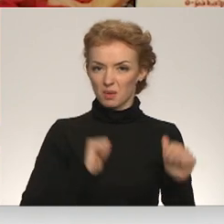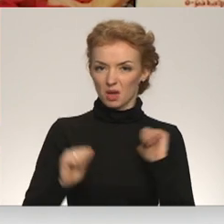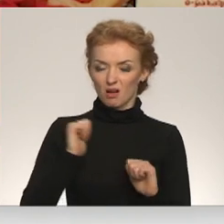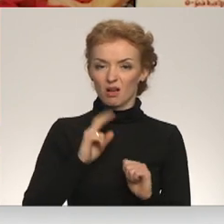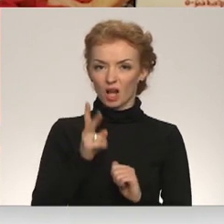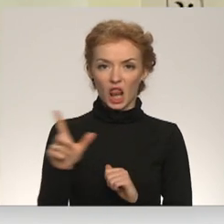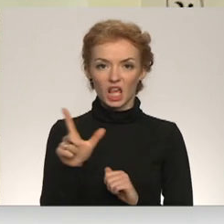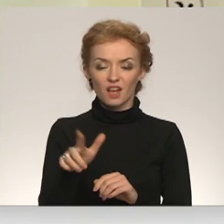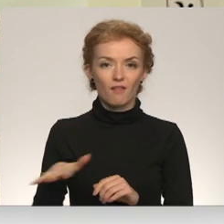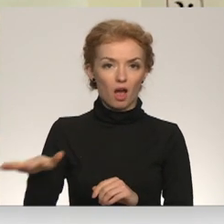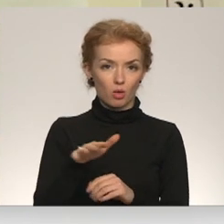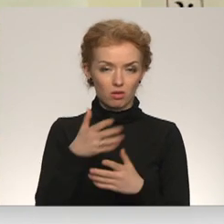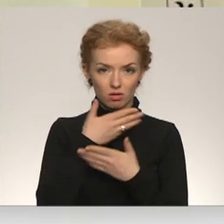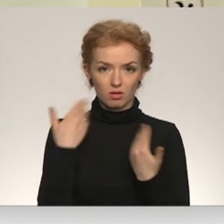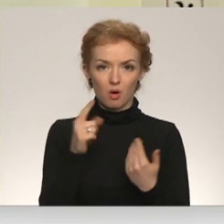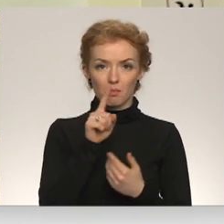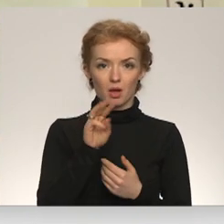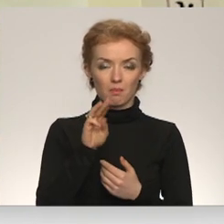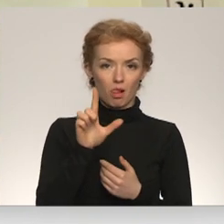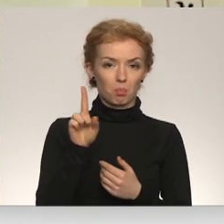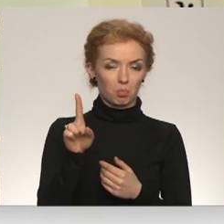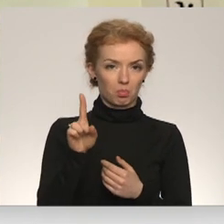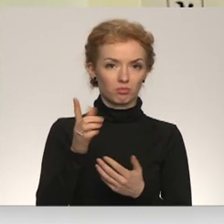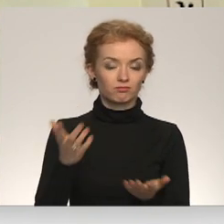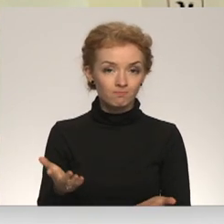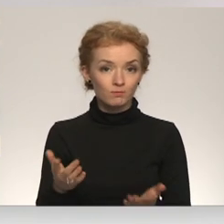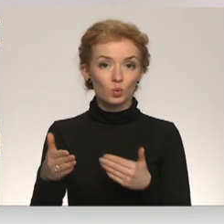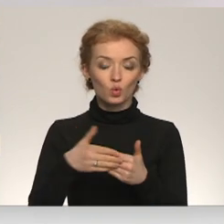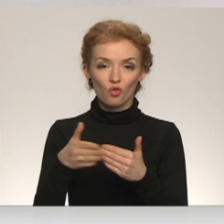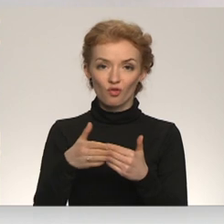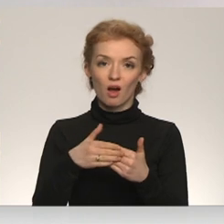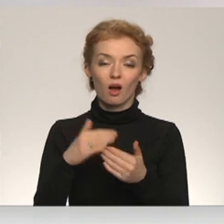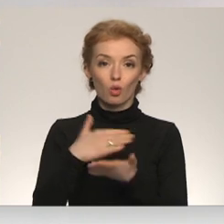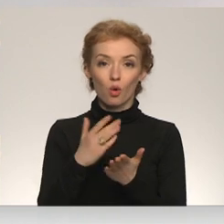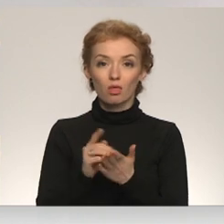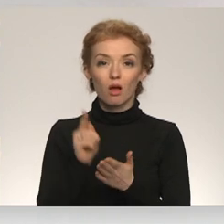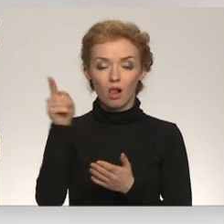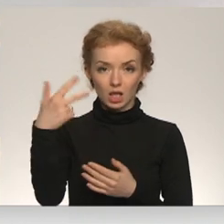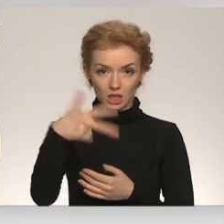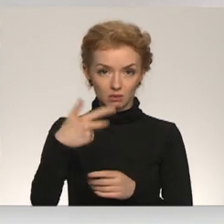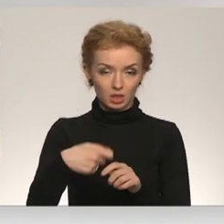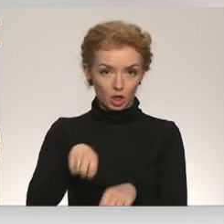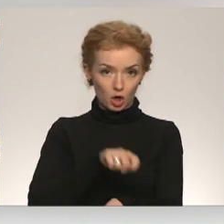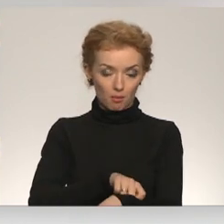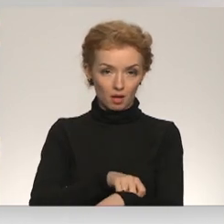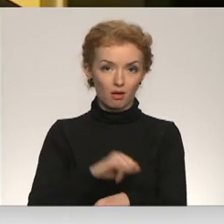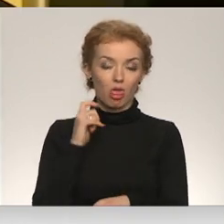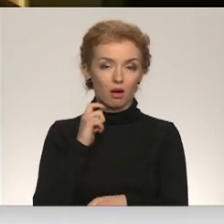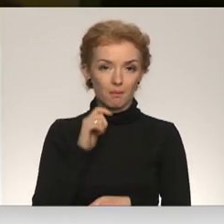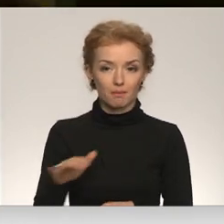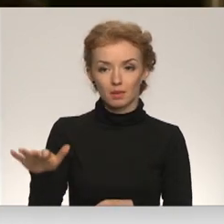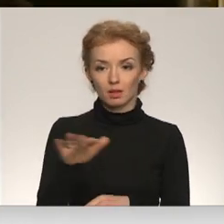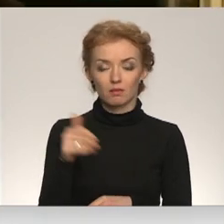Līvānos vairs nebūs pieejami pārvaldes pakalpojumi. Tuvākā teritoriālā nodeļa ir 30 km attālumā Jākapalī.